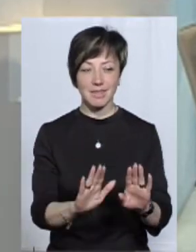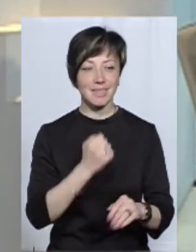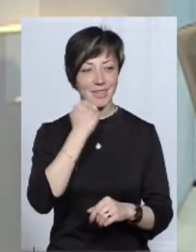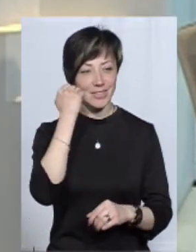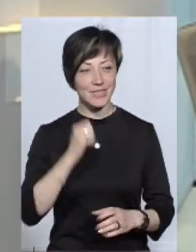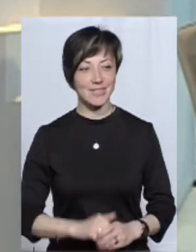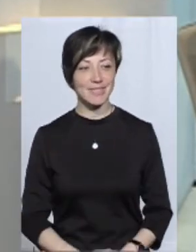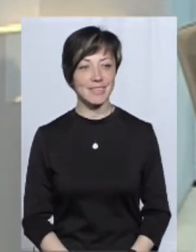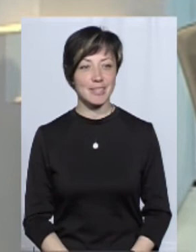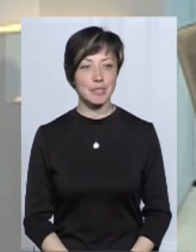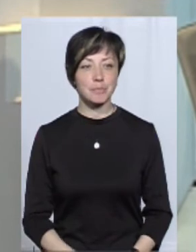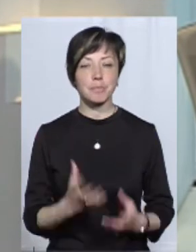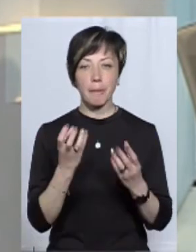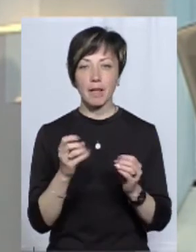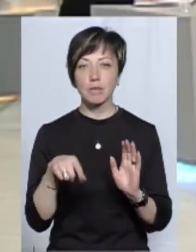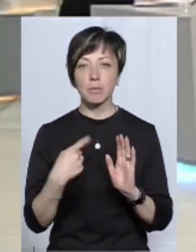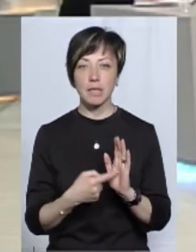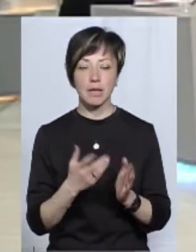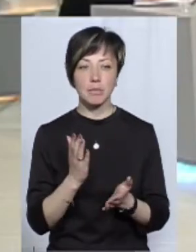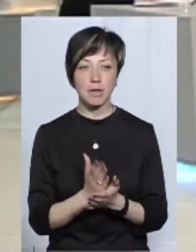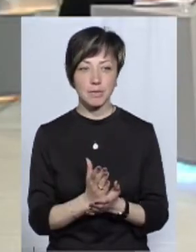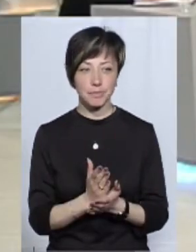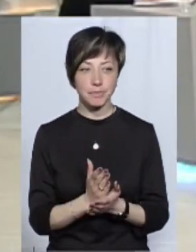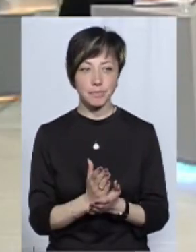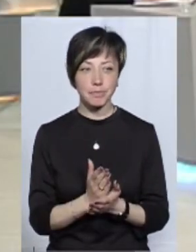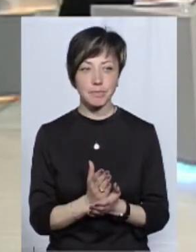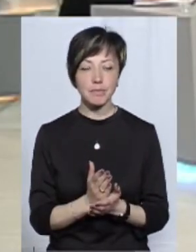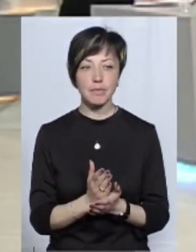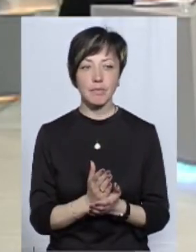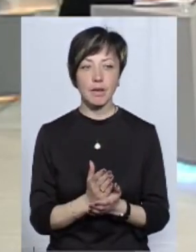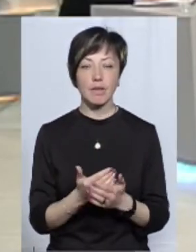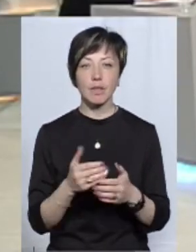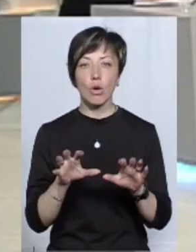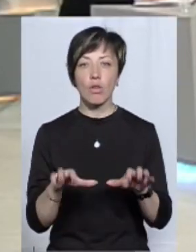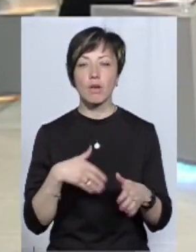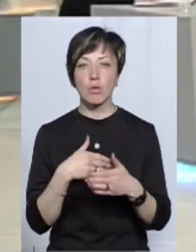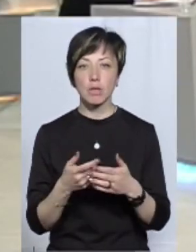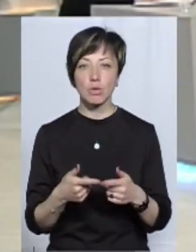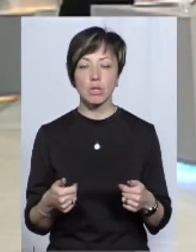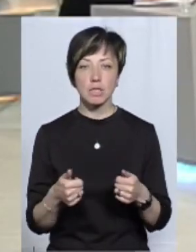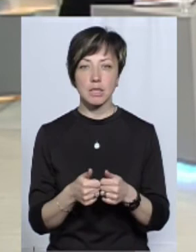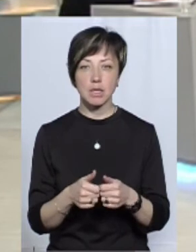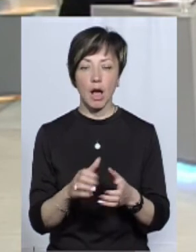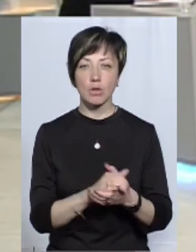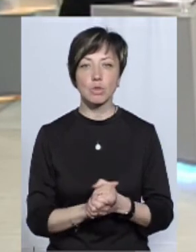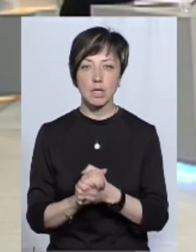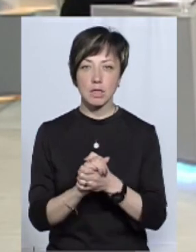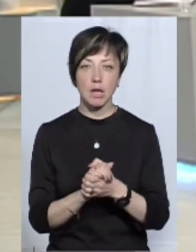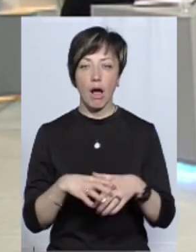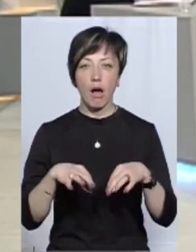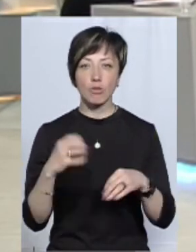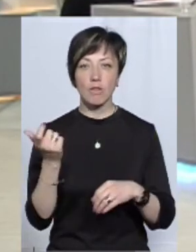Дякую вам. Бо маємо ще питання. І це питання від голови громадської організації Асоціації